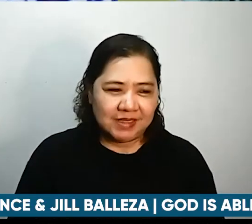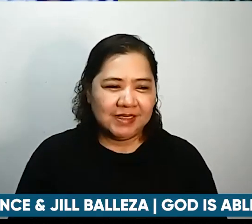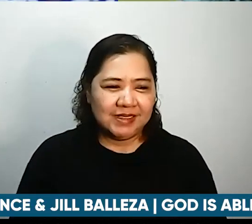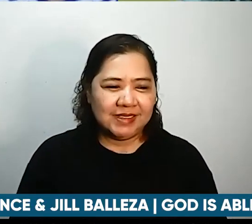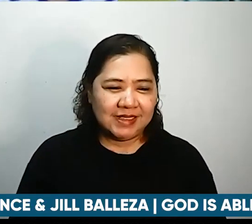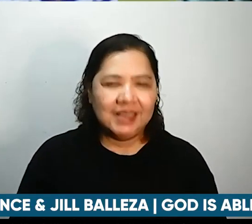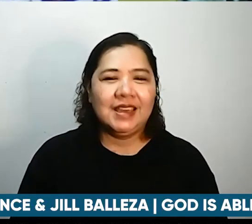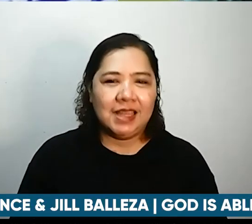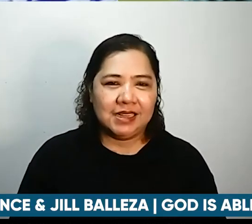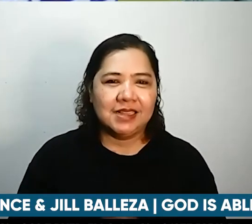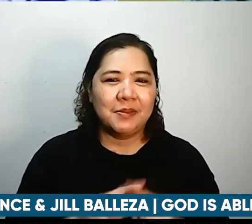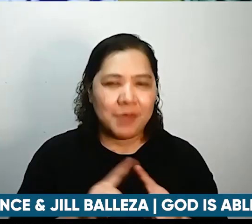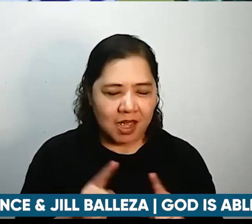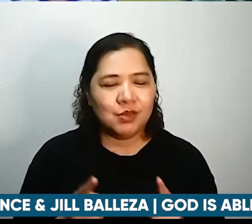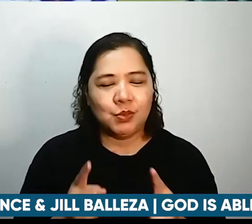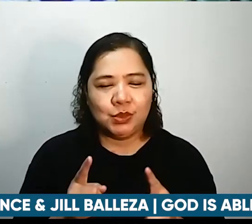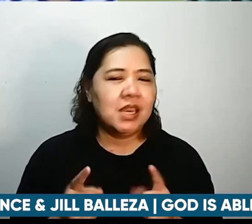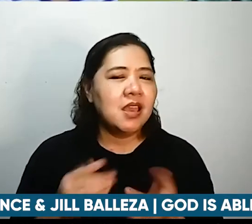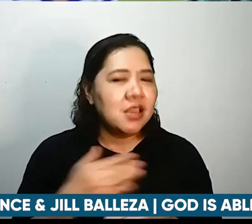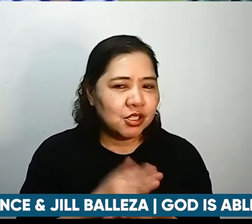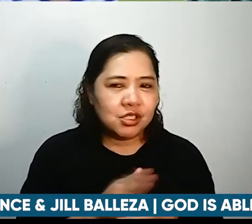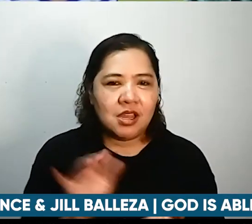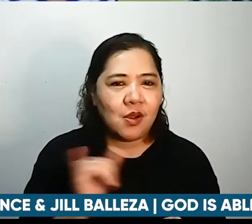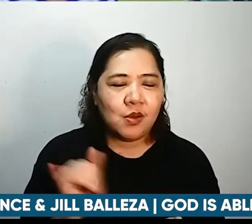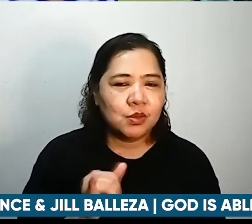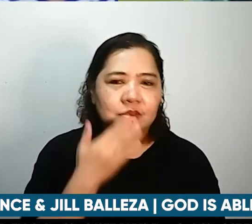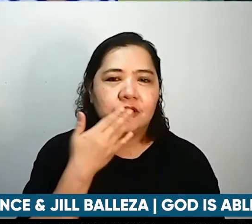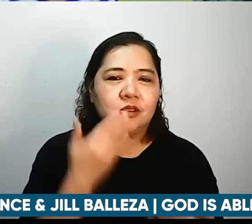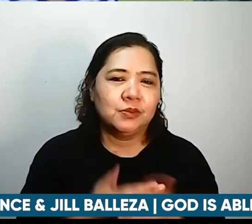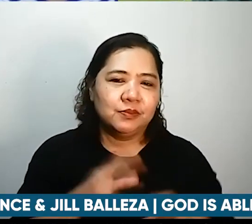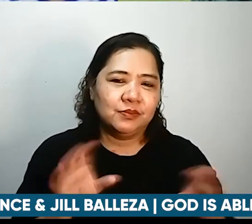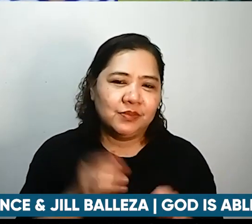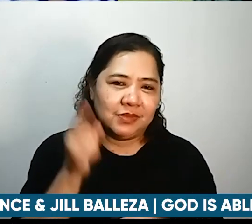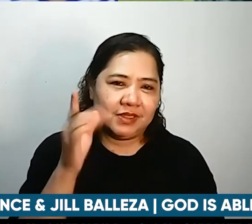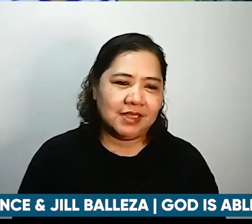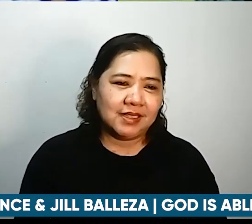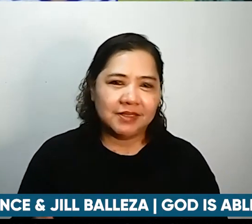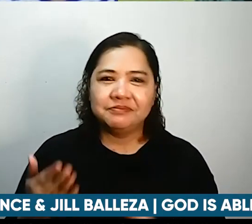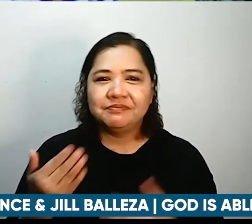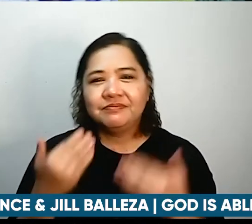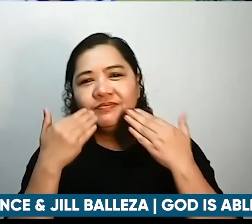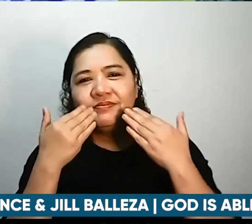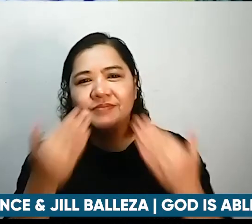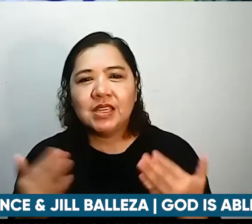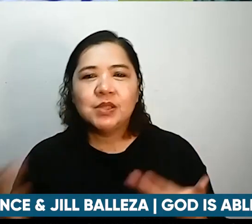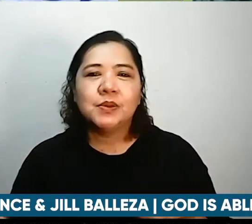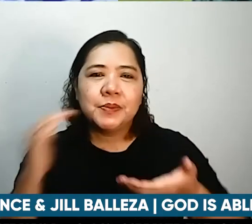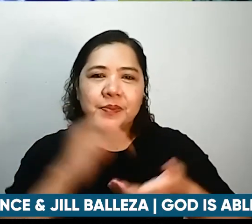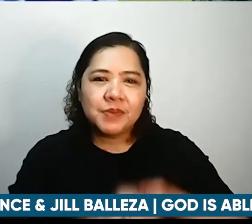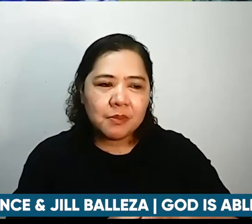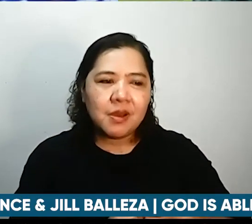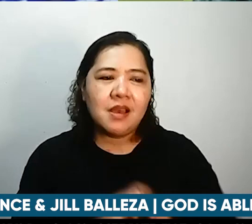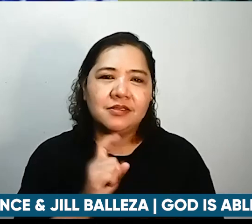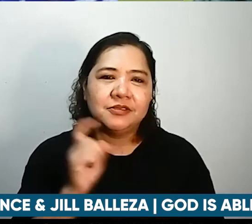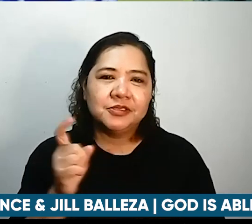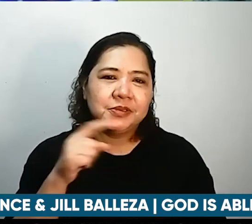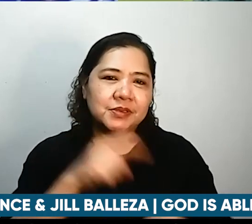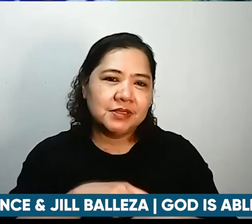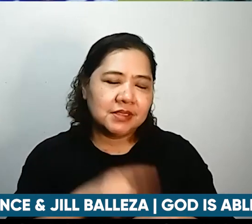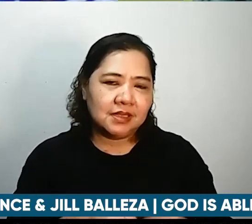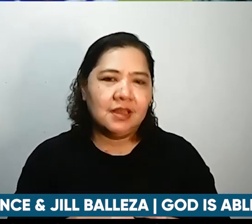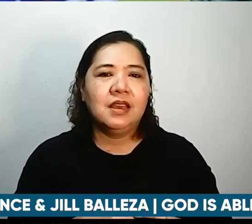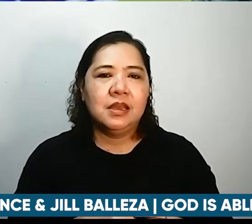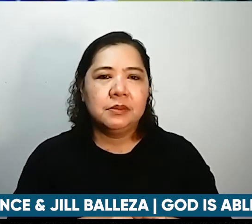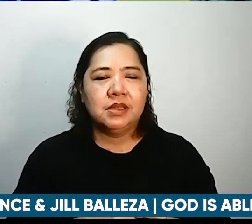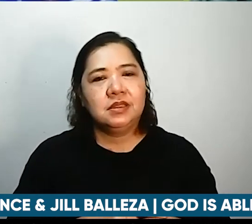kabutihan ng Diyos at maraming salamat mga kaagapay natapos po ang ating programa napakabilis po pero sana po napakagaanan